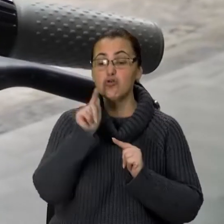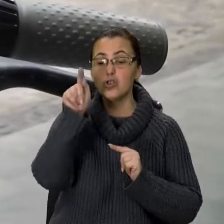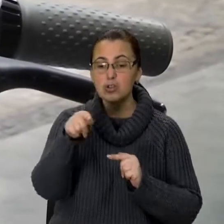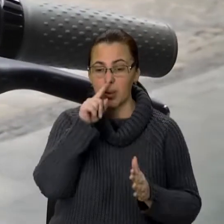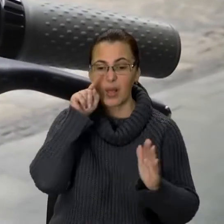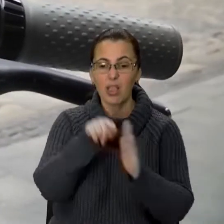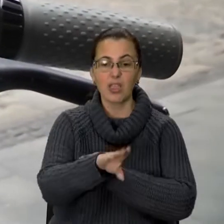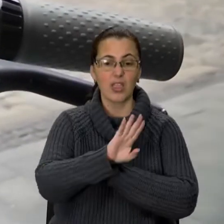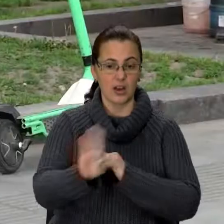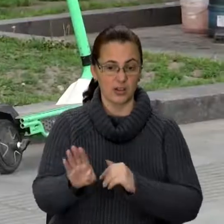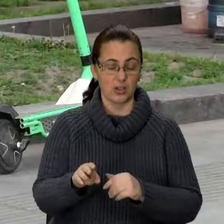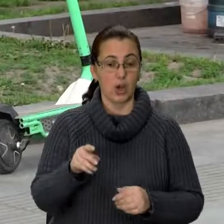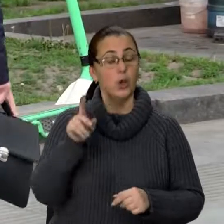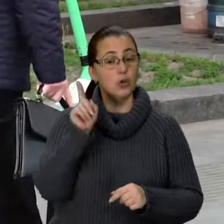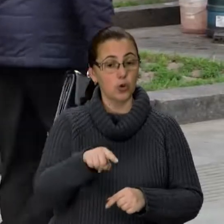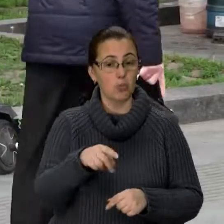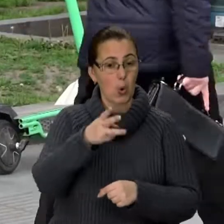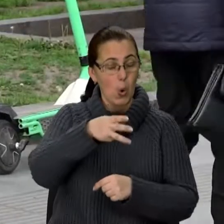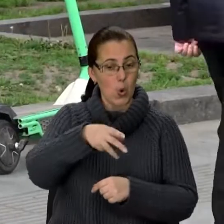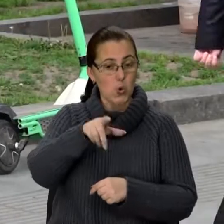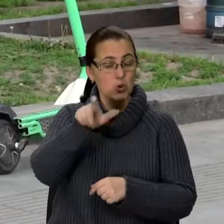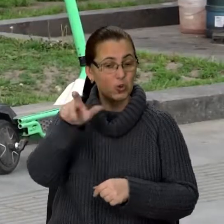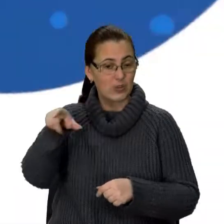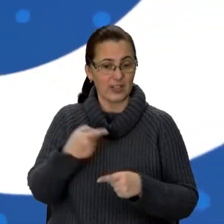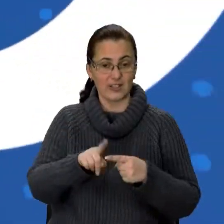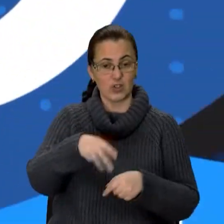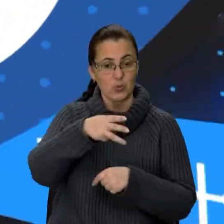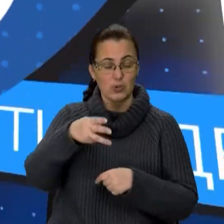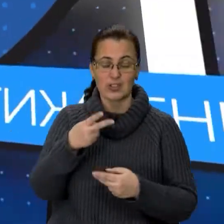воду. Тому журналістів в цьому сюжеті на самокаті ви й не побачили.